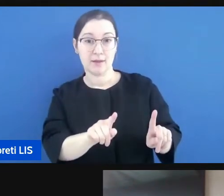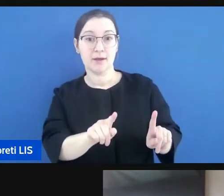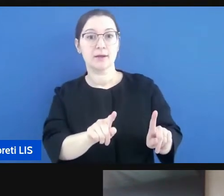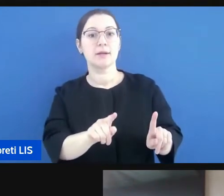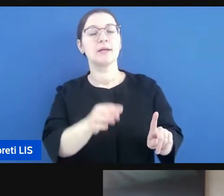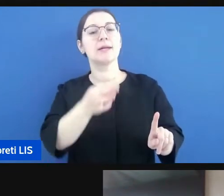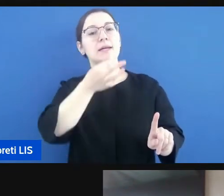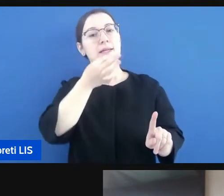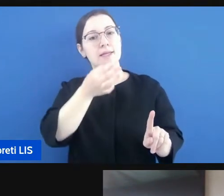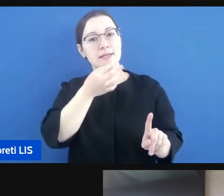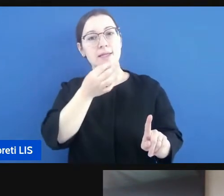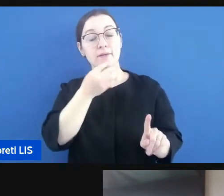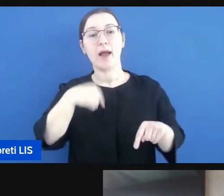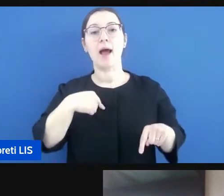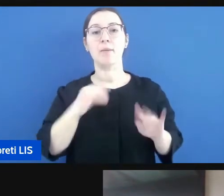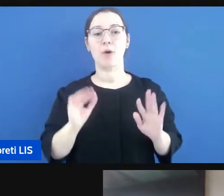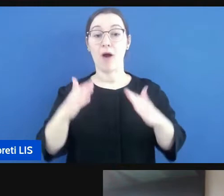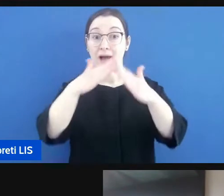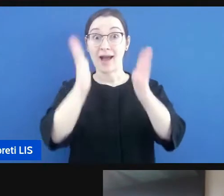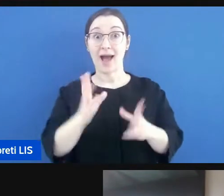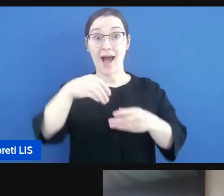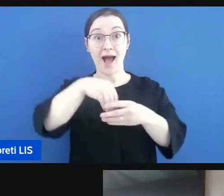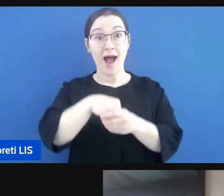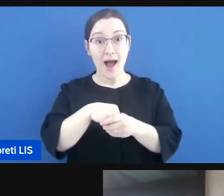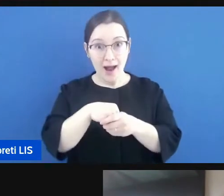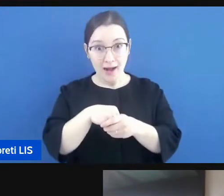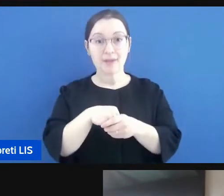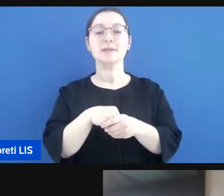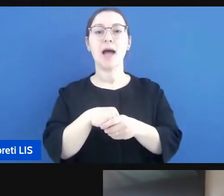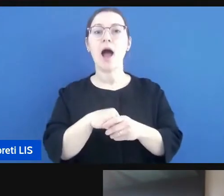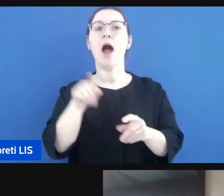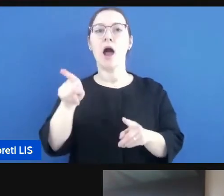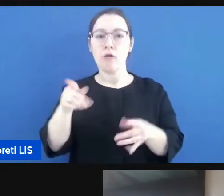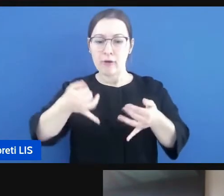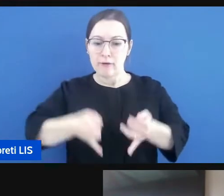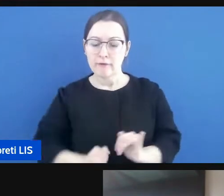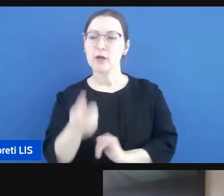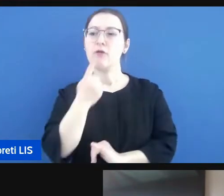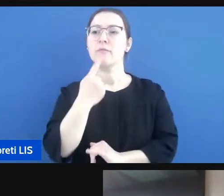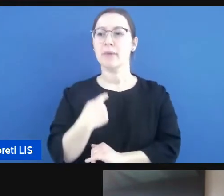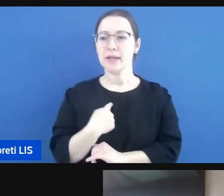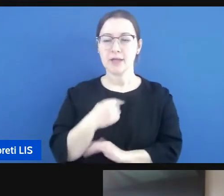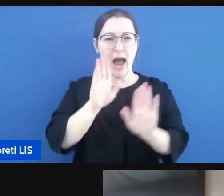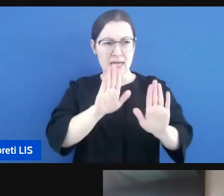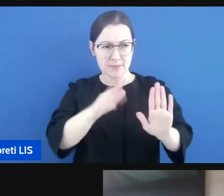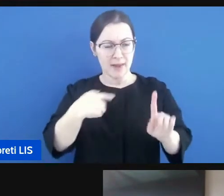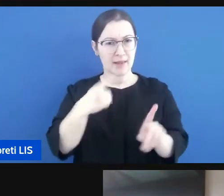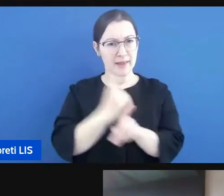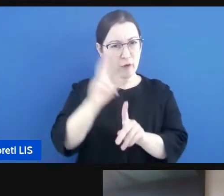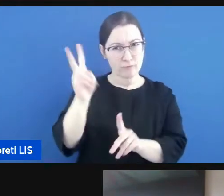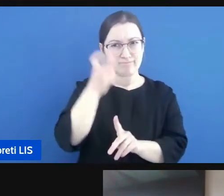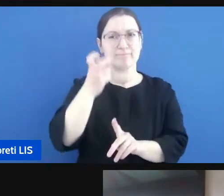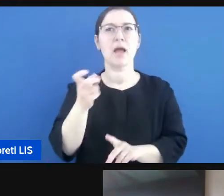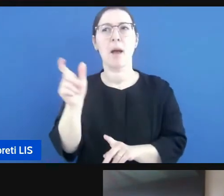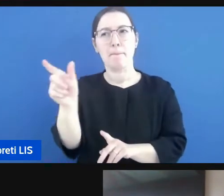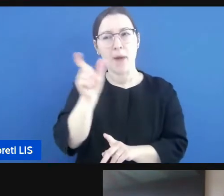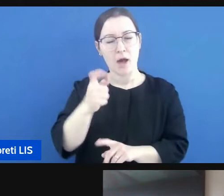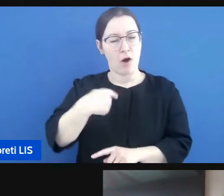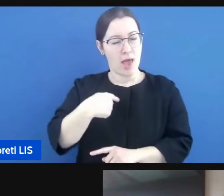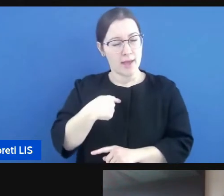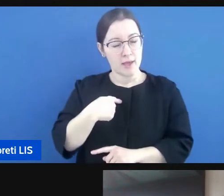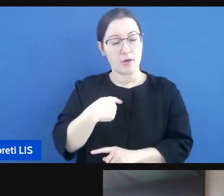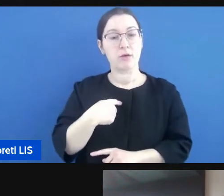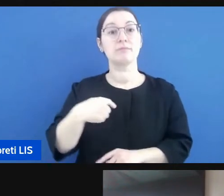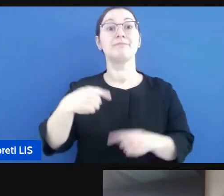in casa si permette di dire aspetta perché io non riesco a trovare la parola e vorrei che questo fosse